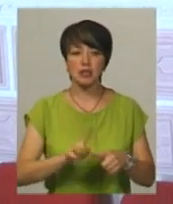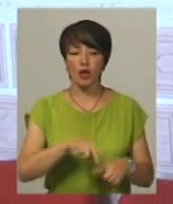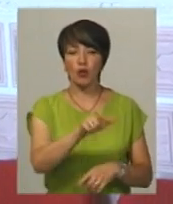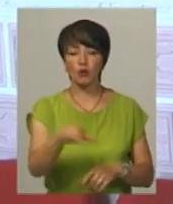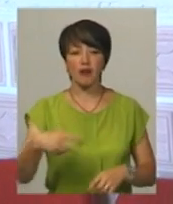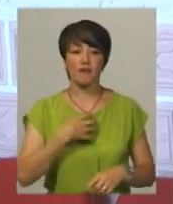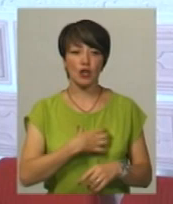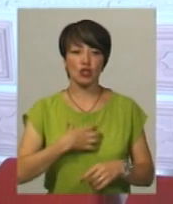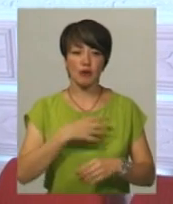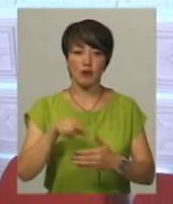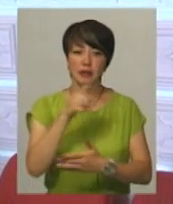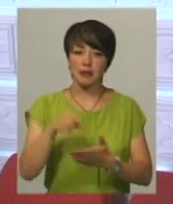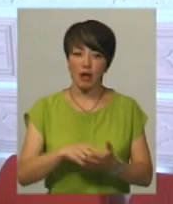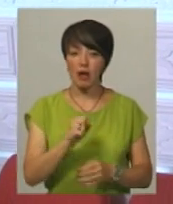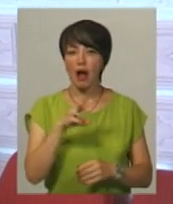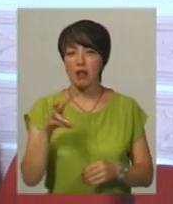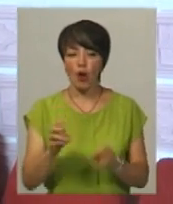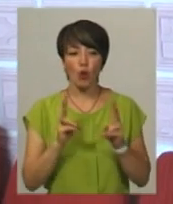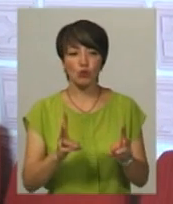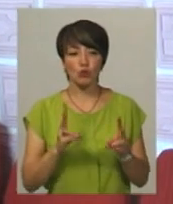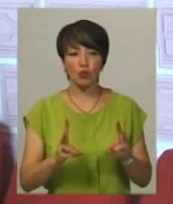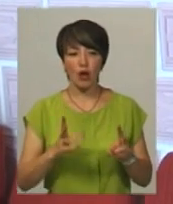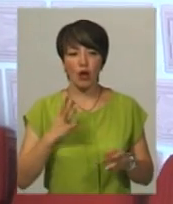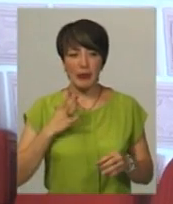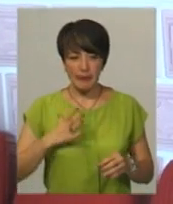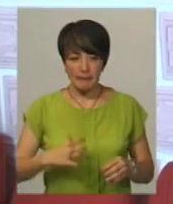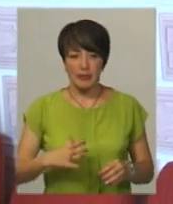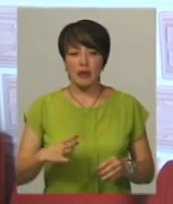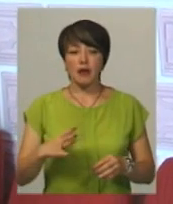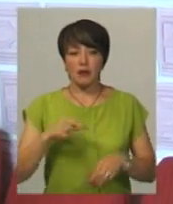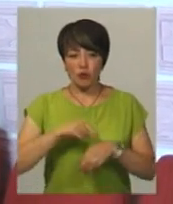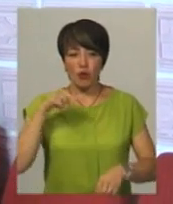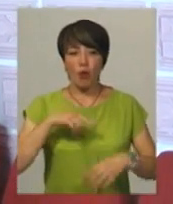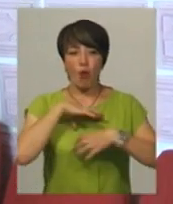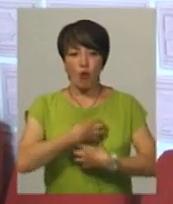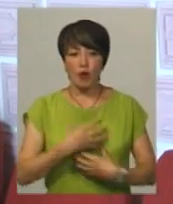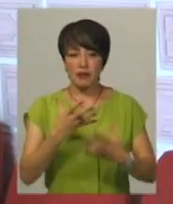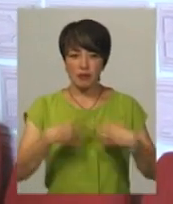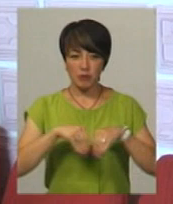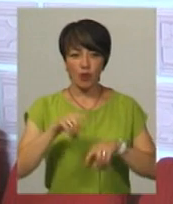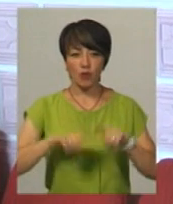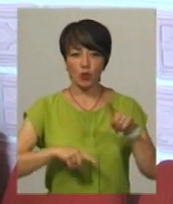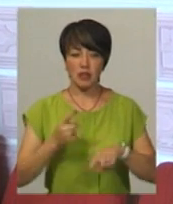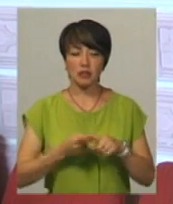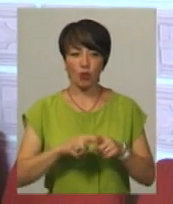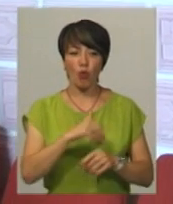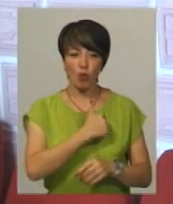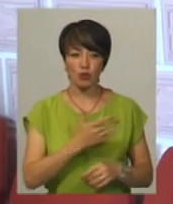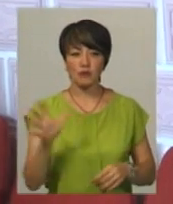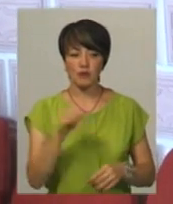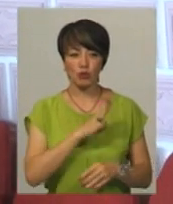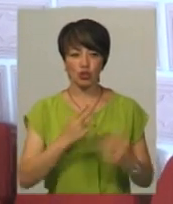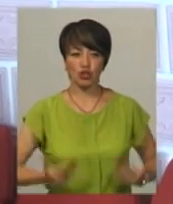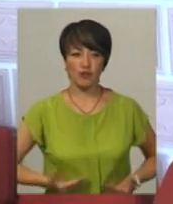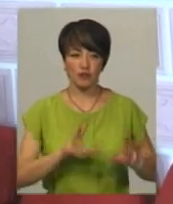це важливе питання, але тих, хто переніс. Гори в своїй сім'ї, родині, то це. Хочеться, щоб всі були